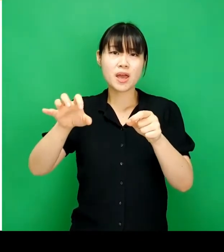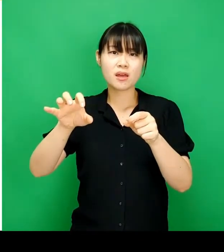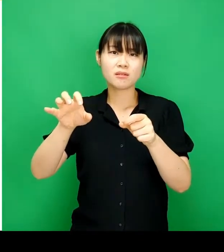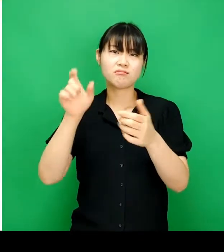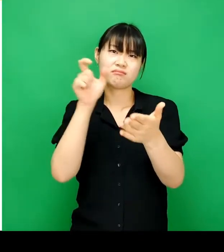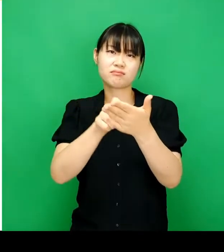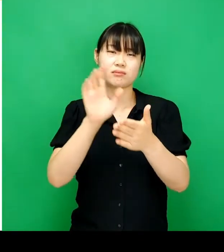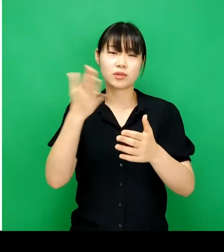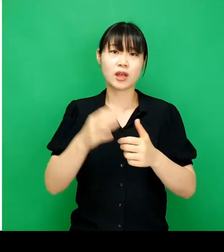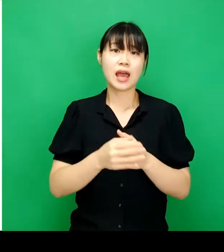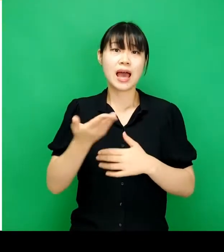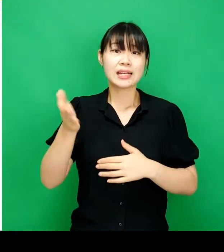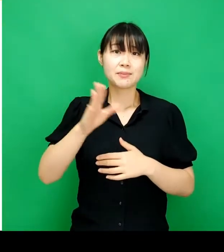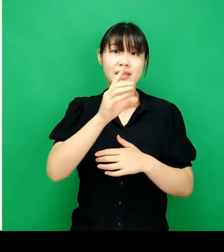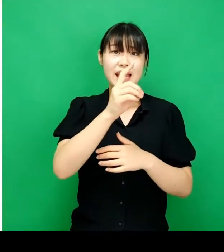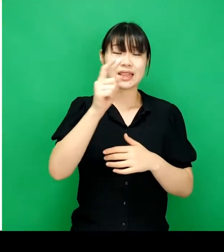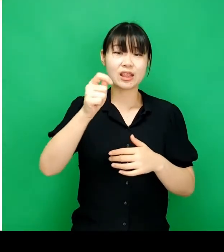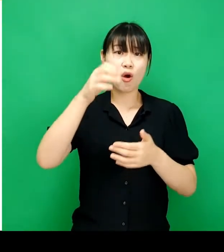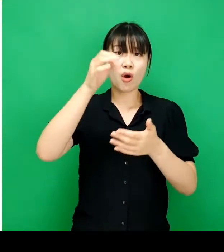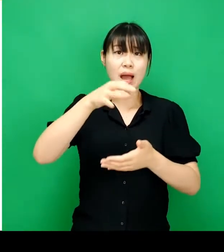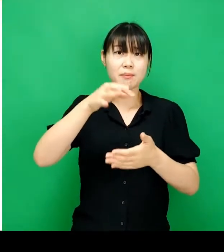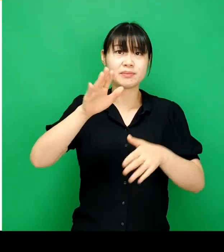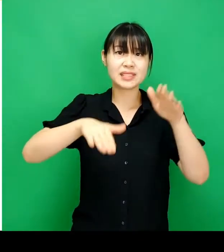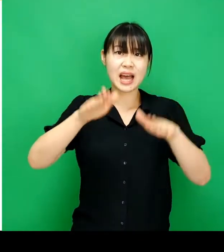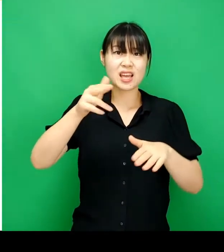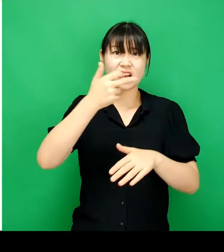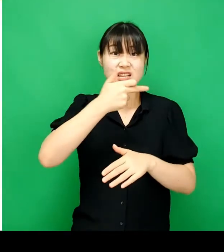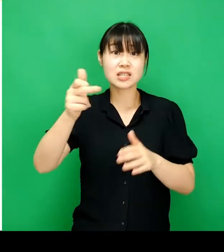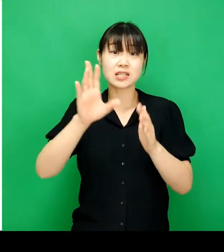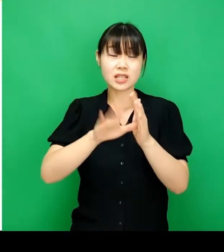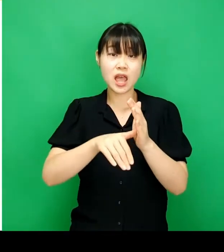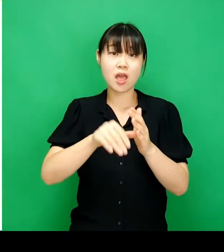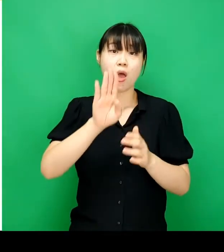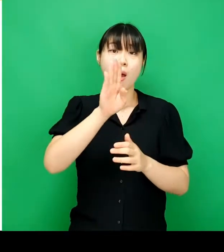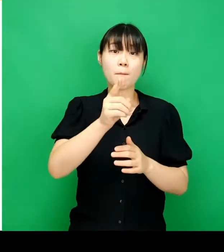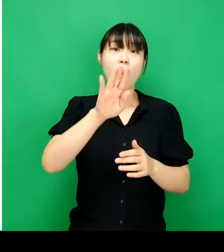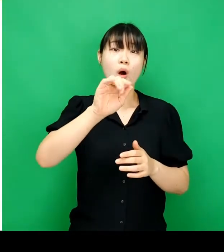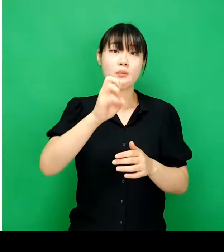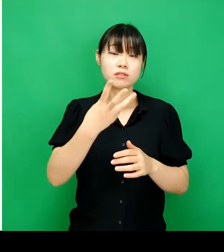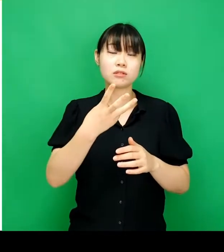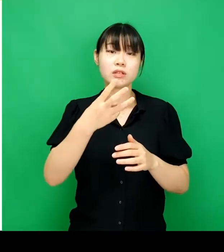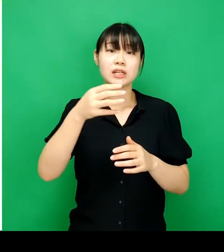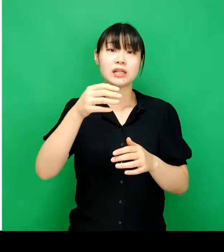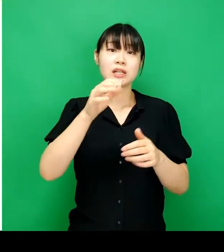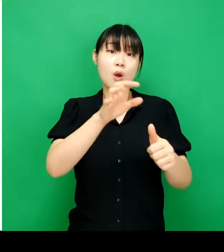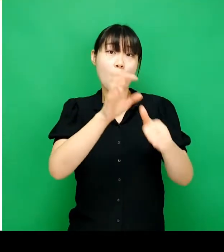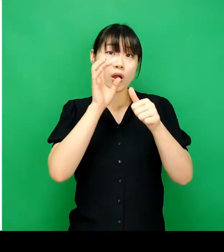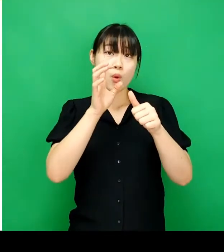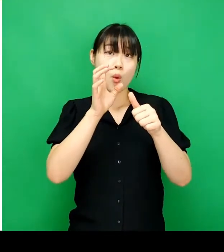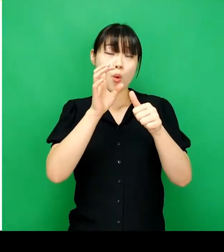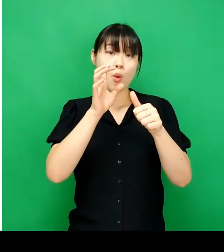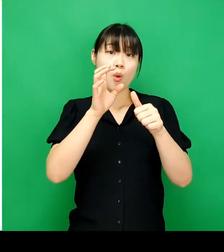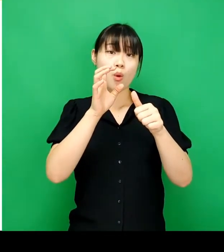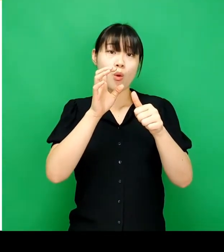표기해줘야 합니다. 하지만 데이터값의 차이가 꽤 큰 경우에는 버블차트로 시각화하는 것이 막대차트보다